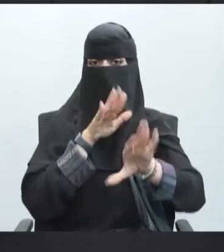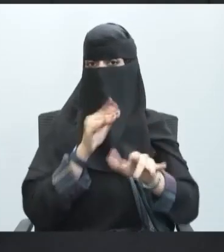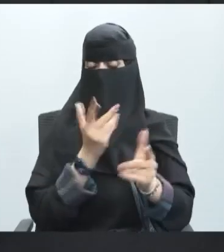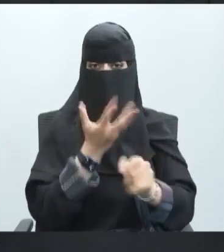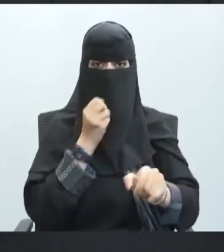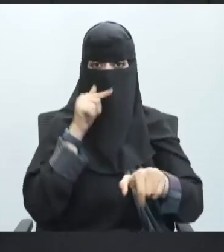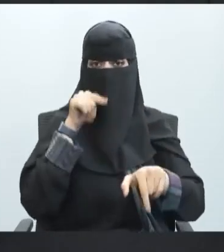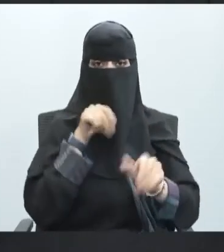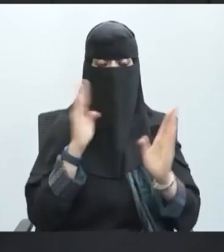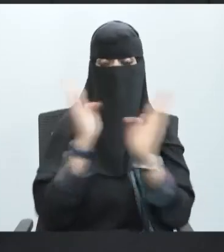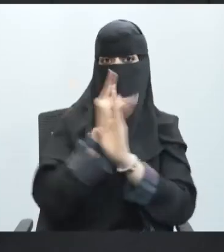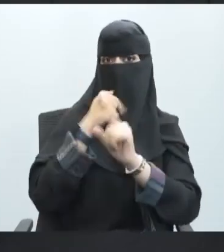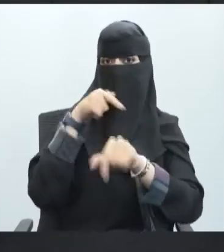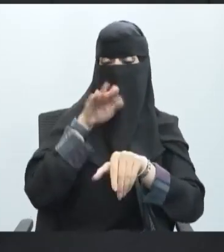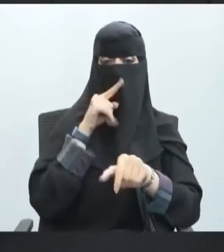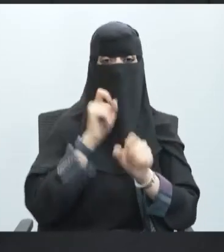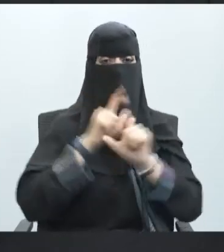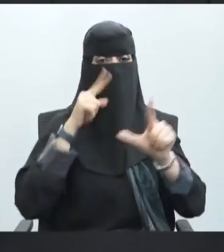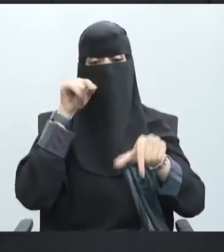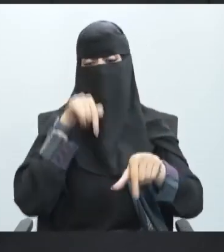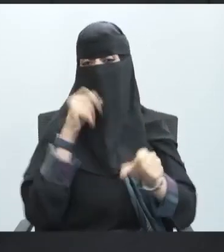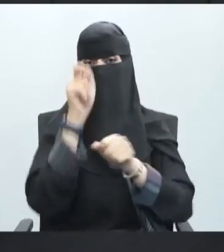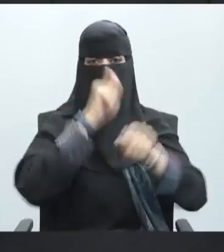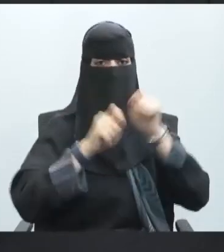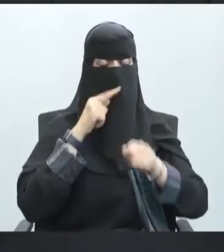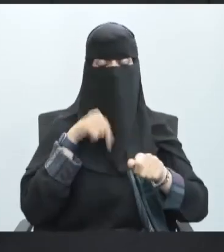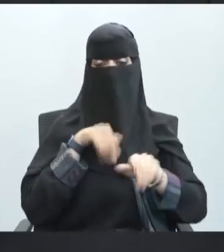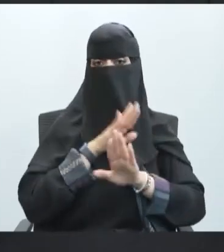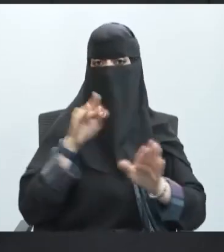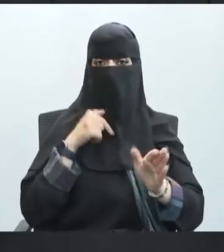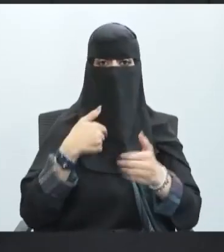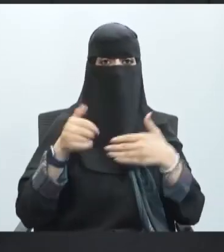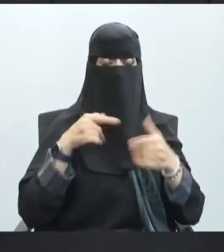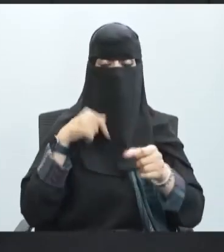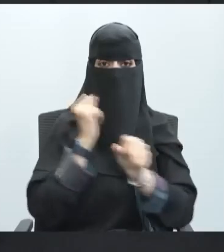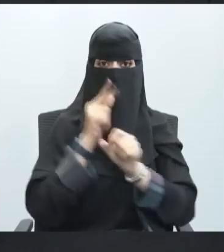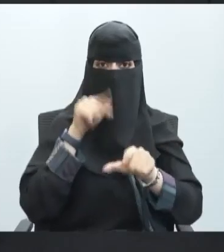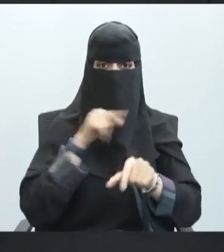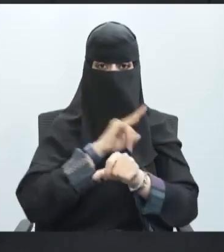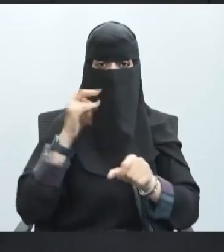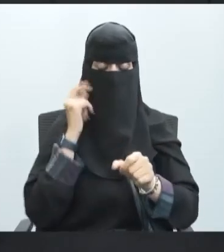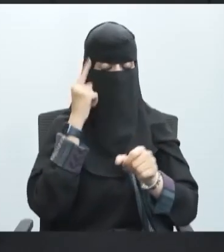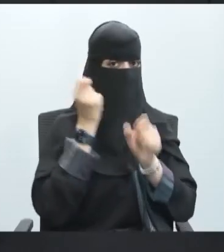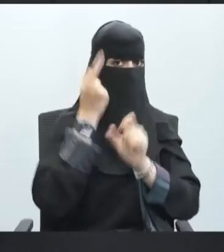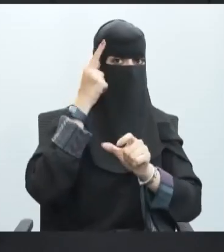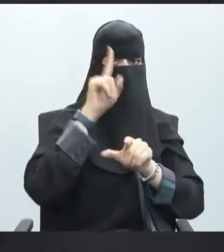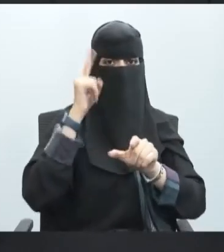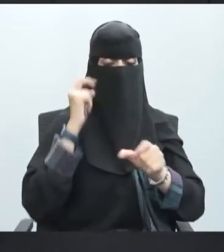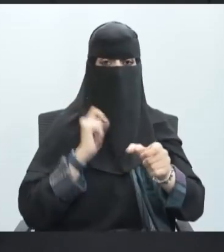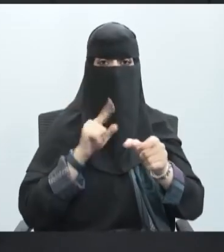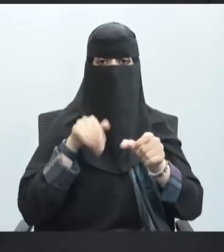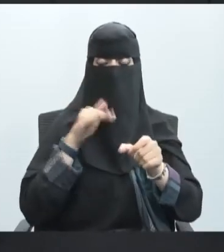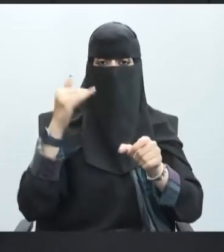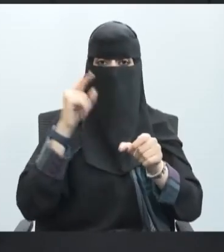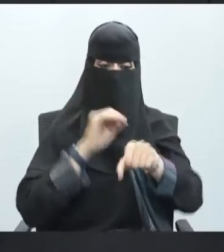من الوقت لتقوم بردة الفعل وذكرنا أن هذه العملية حدثت دون المرور للدماء خلية حسية أرسلت الإشارة للبينية ثم